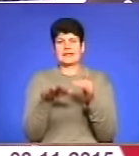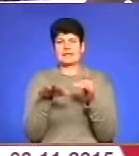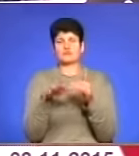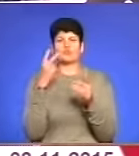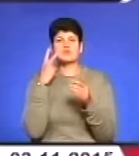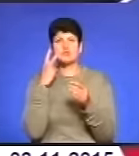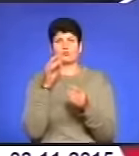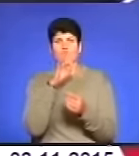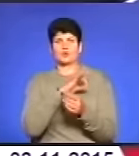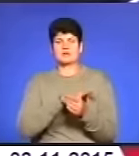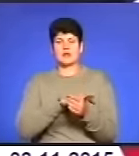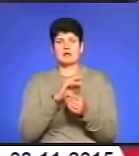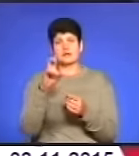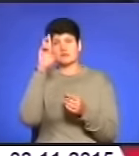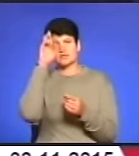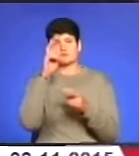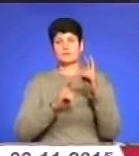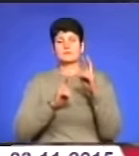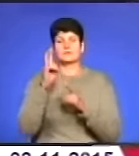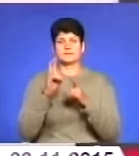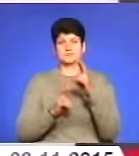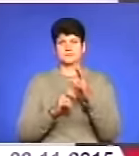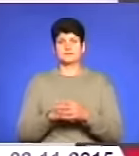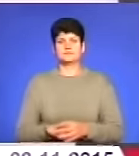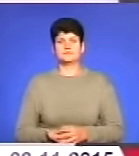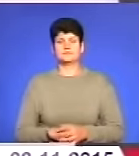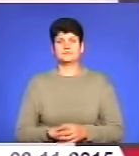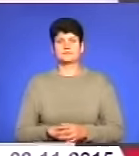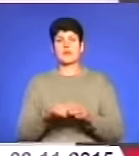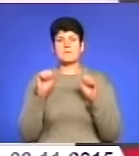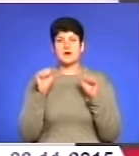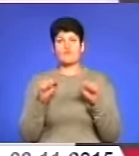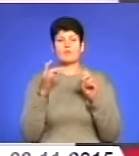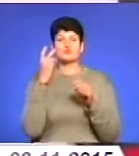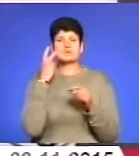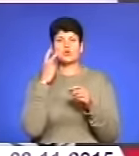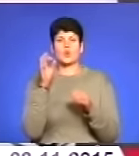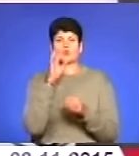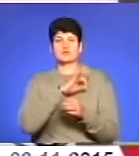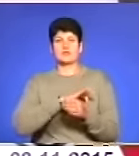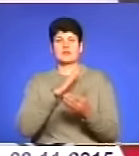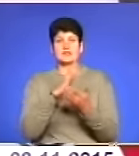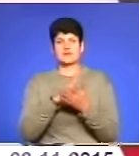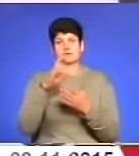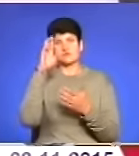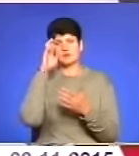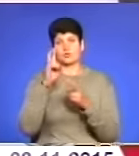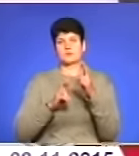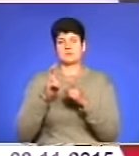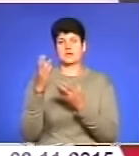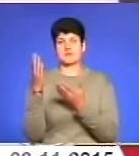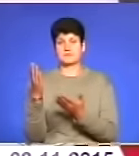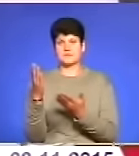у постійному користуванні комунального підприємства. На праві постійного користування, вона знаходиться в комунальному підприємству.